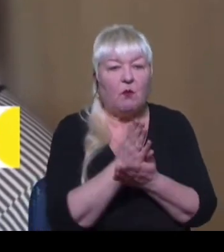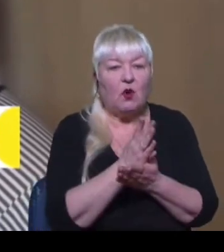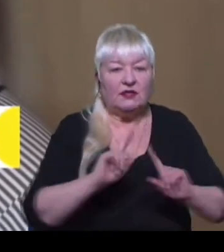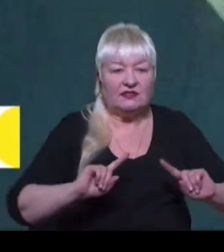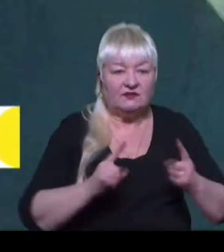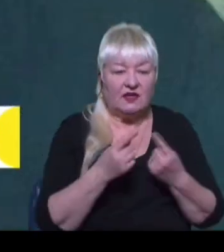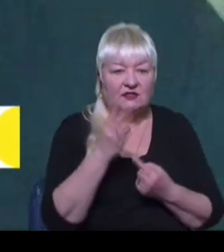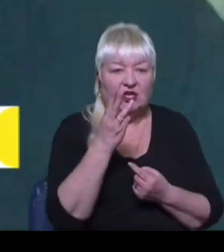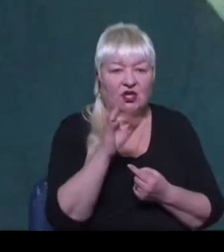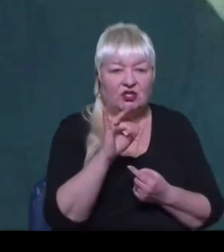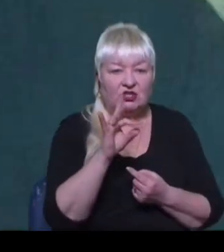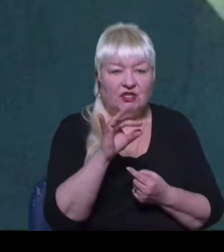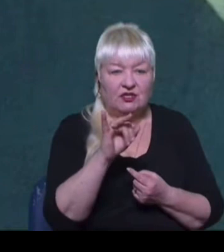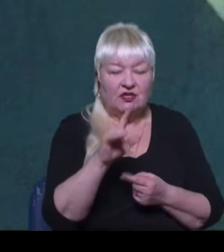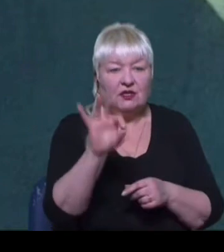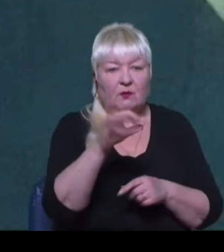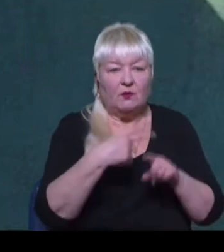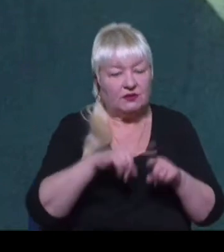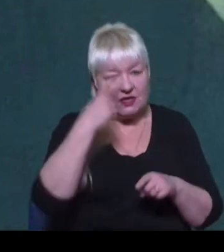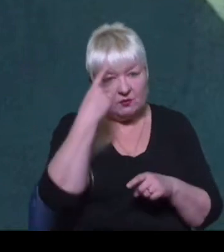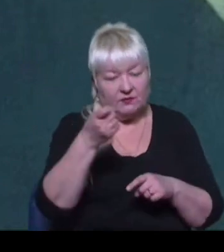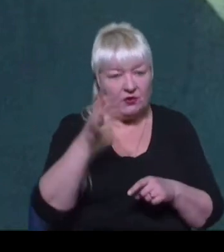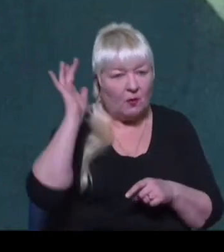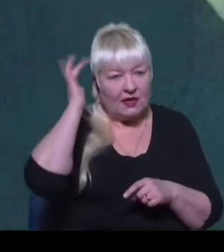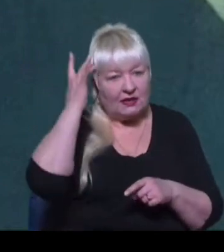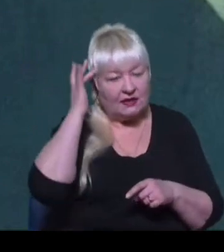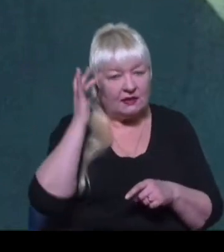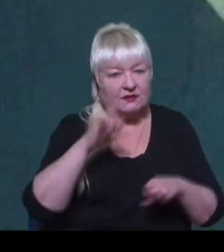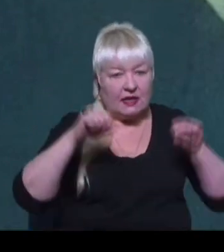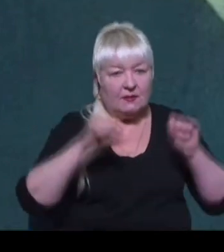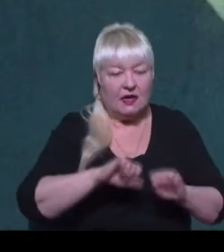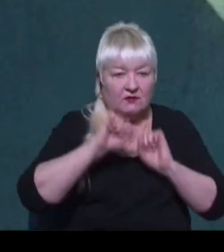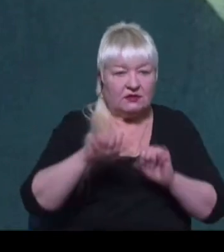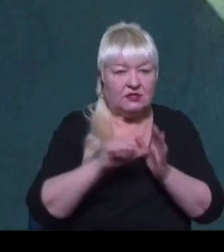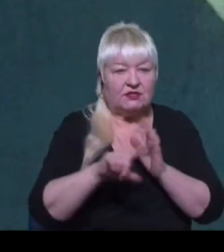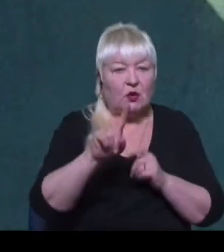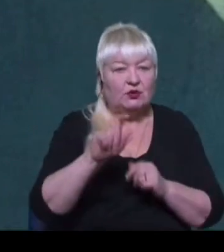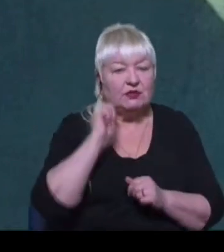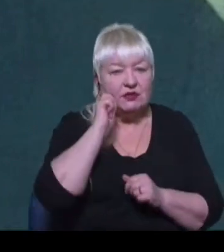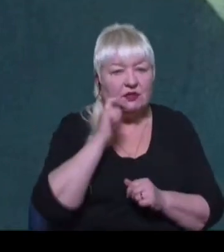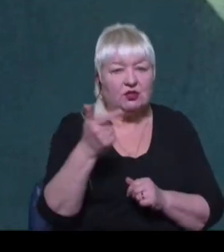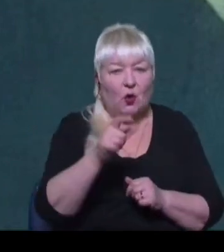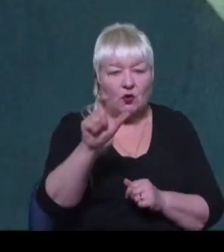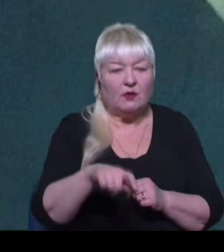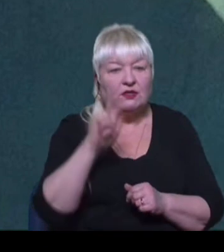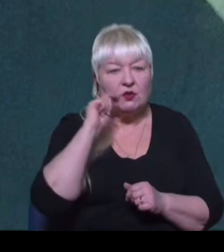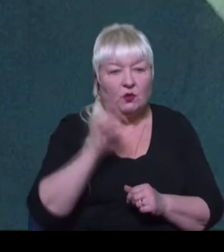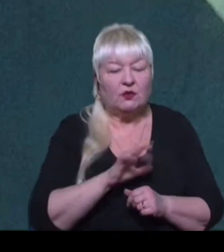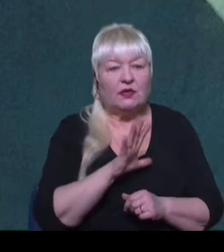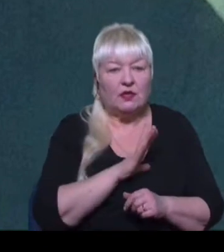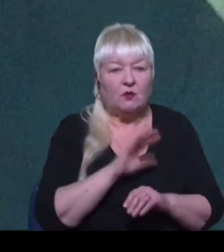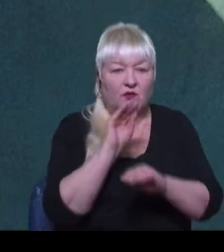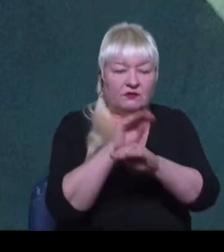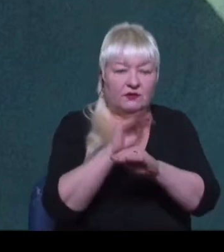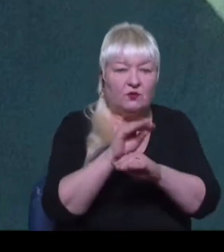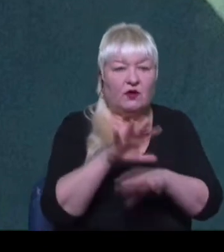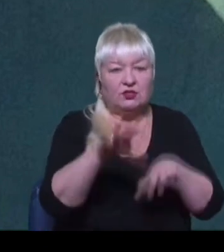Ширінг. Про це першим повідомили Кримська правозахисна група. 61-річний громадянин України в 2021 році був звинувачений